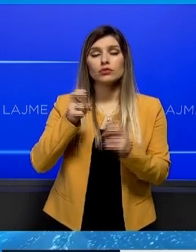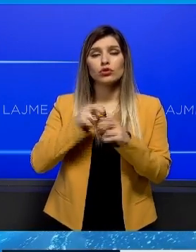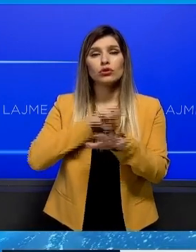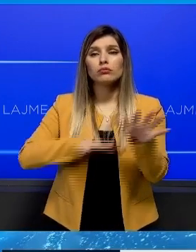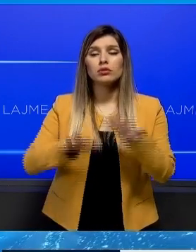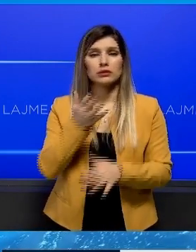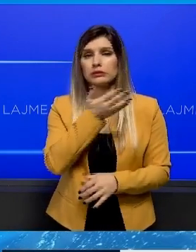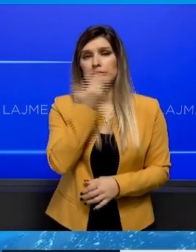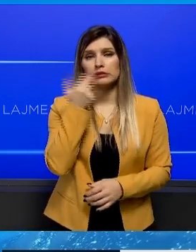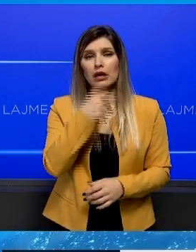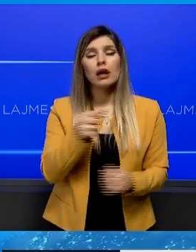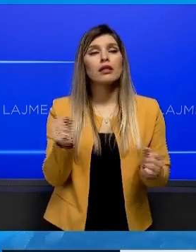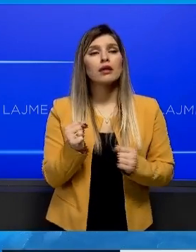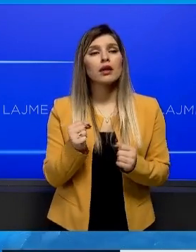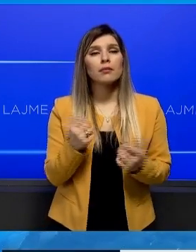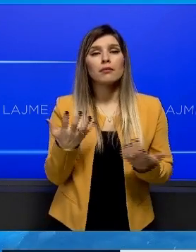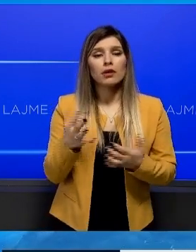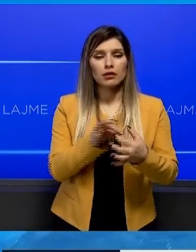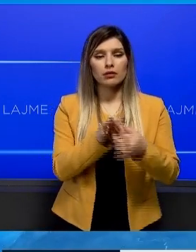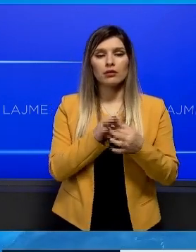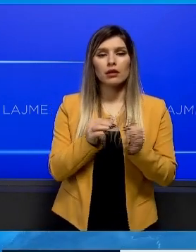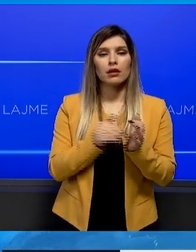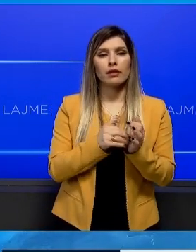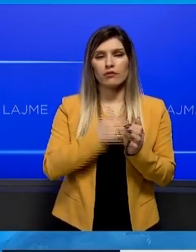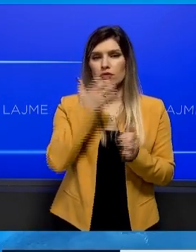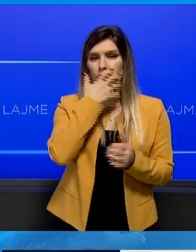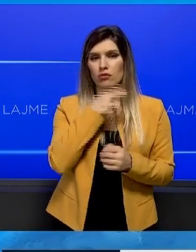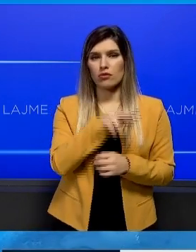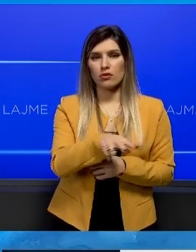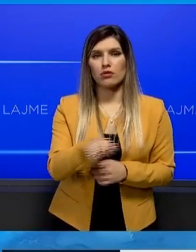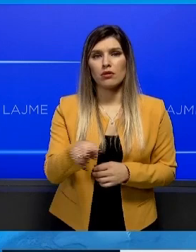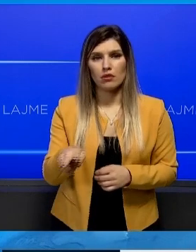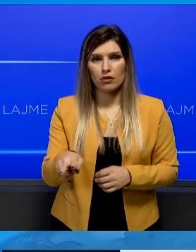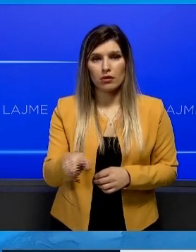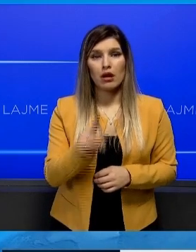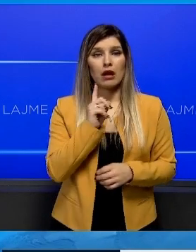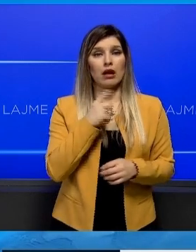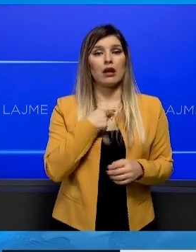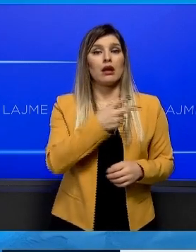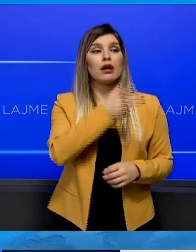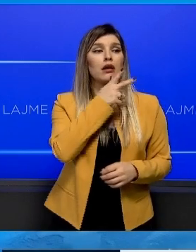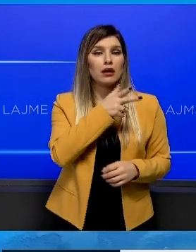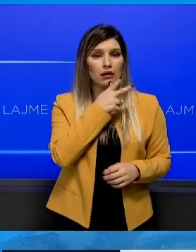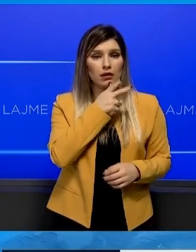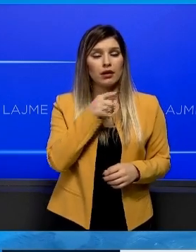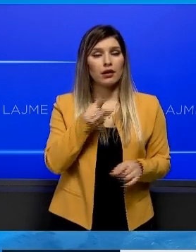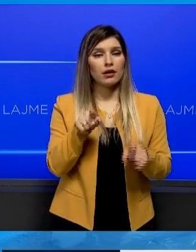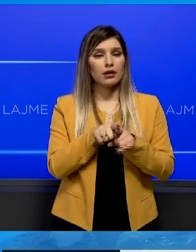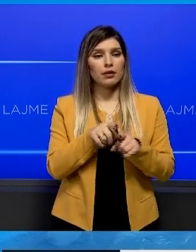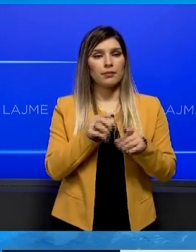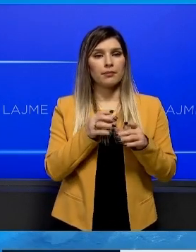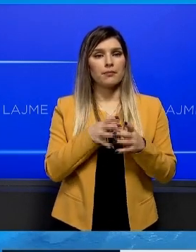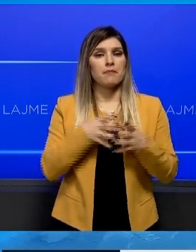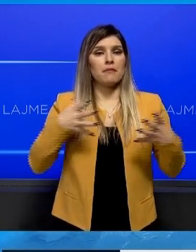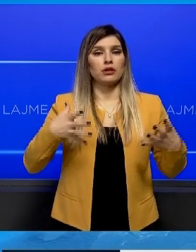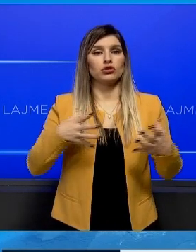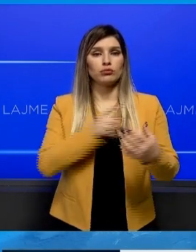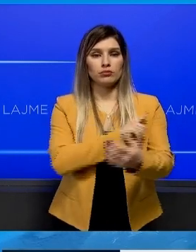e konsumit të energjis, gjatëdimit bëhet përshka kërtëkesës për nëngrohje, dhe nëse dëshirëm qëtë kemi rritjet